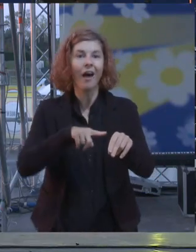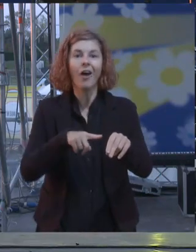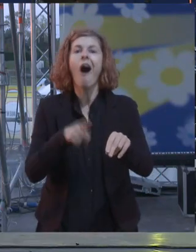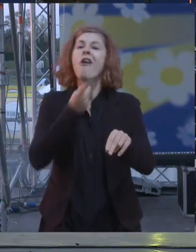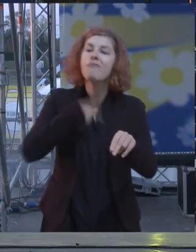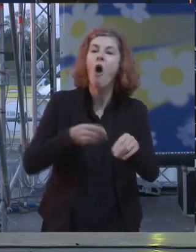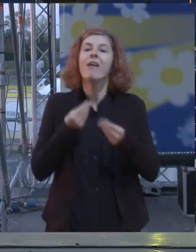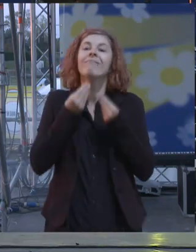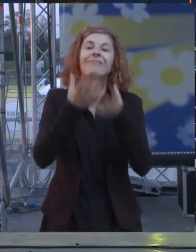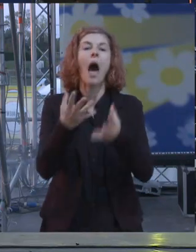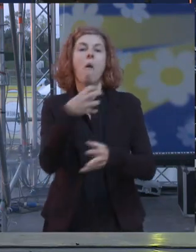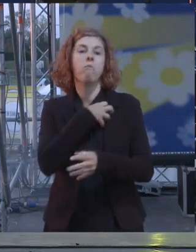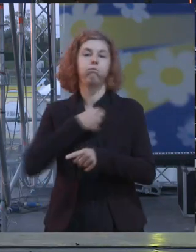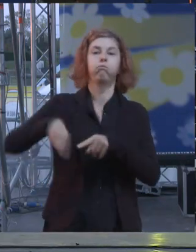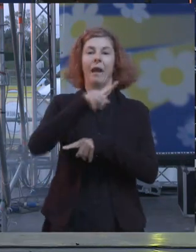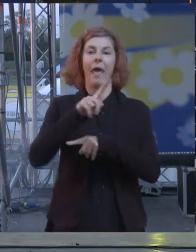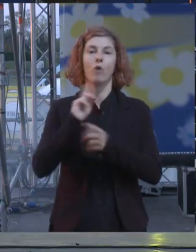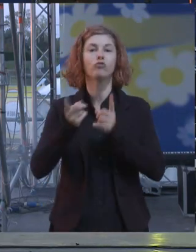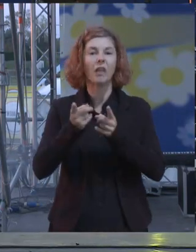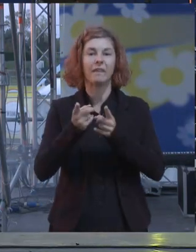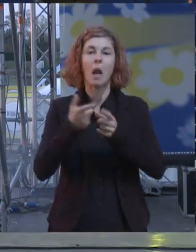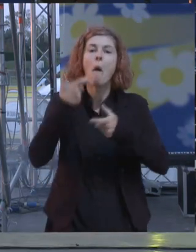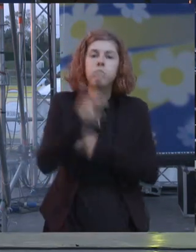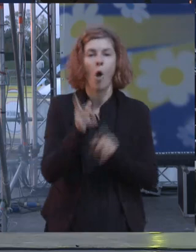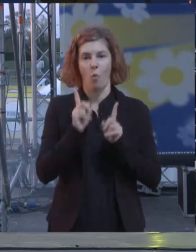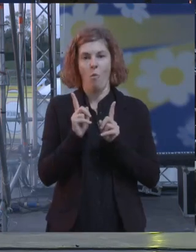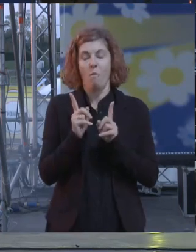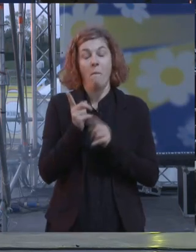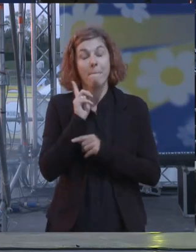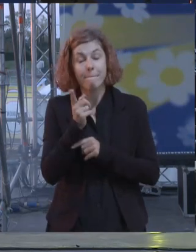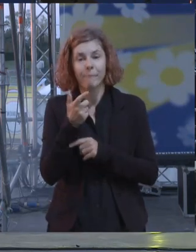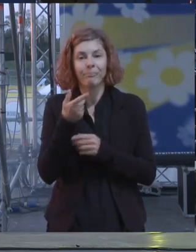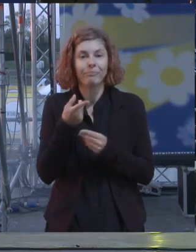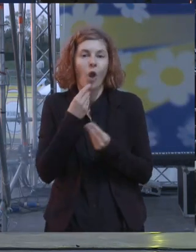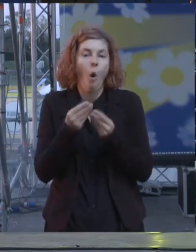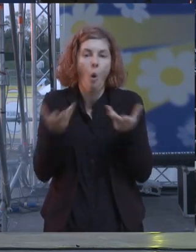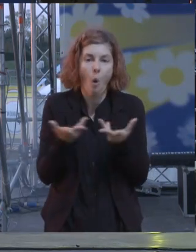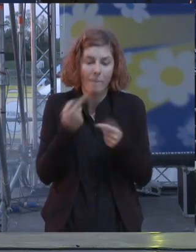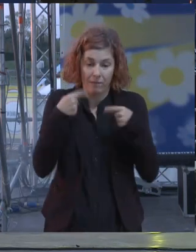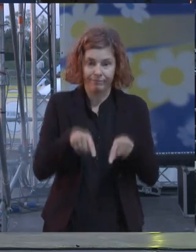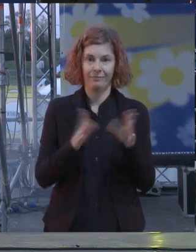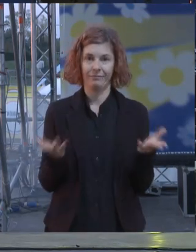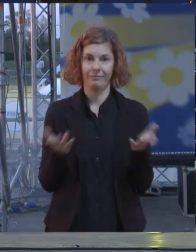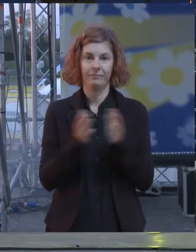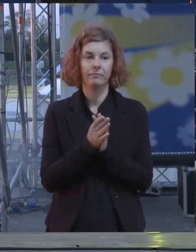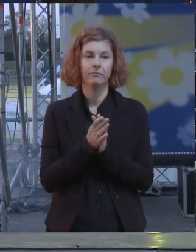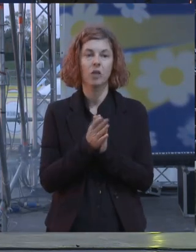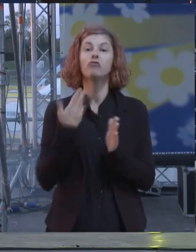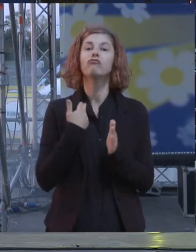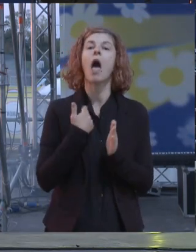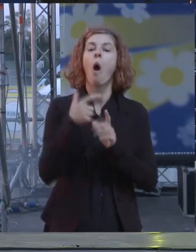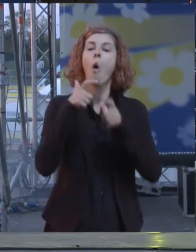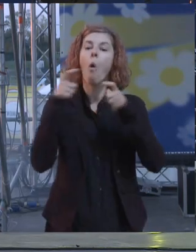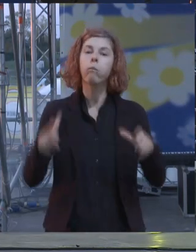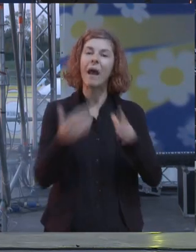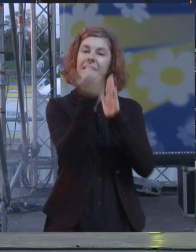modo abbiamo messo in piedi un nuovo piano urbanistico della città un piano urbanistico a cemento zero con l